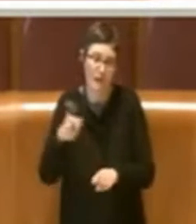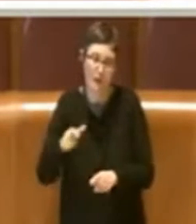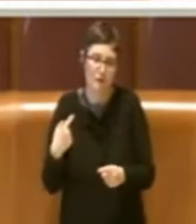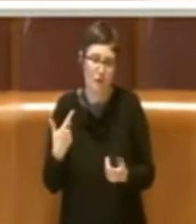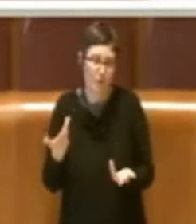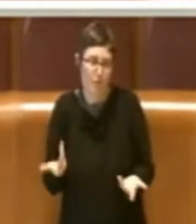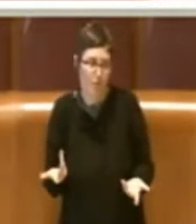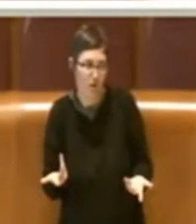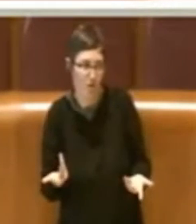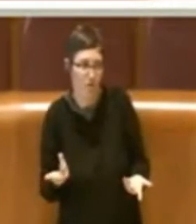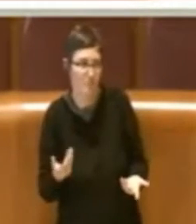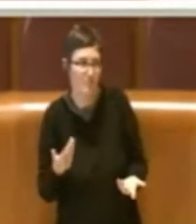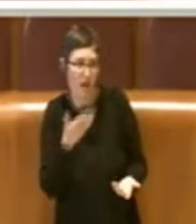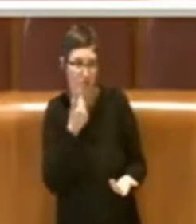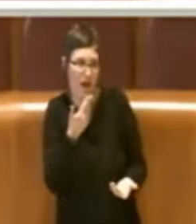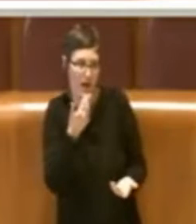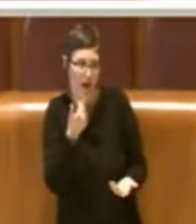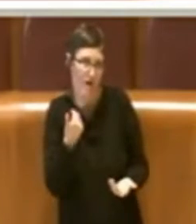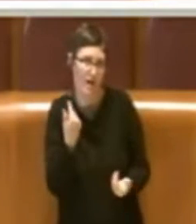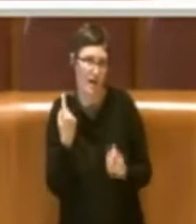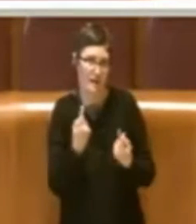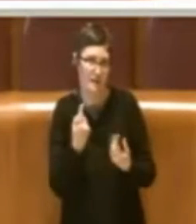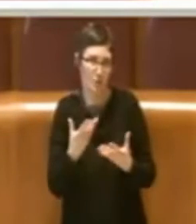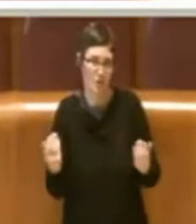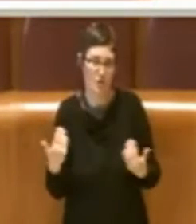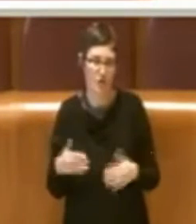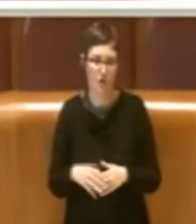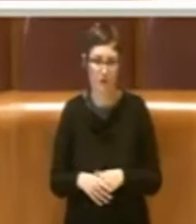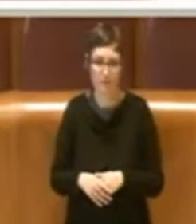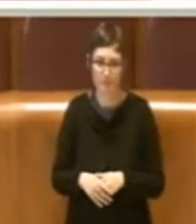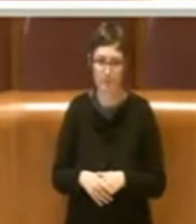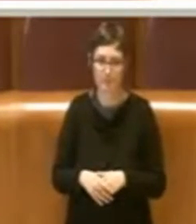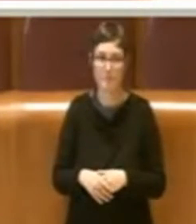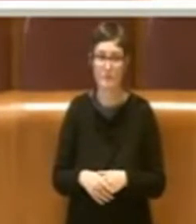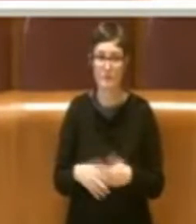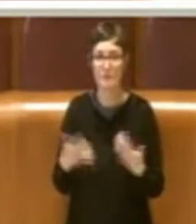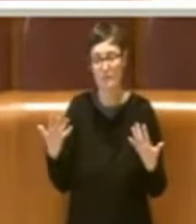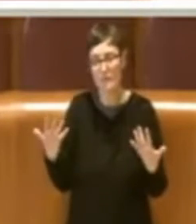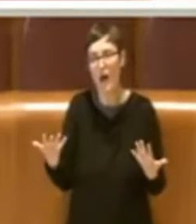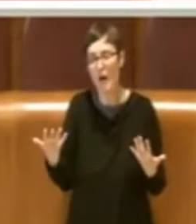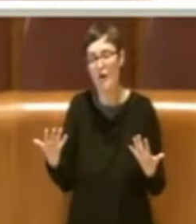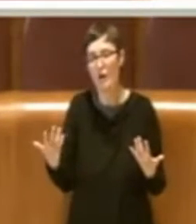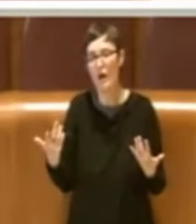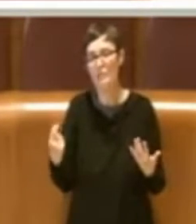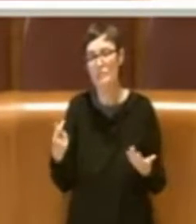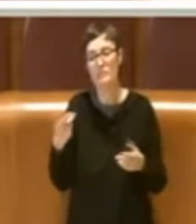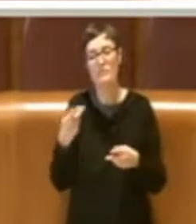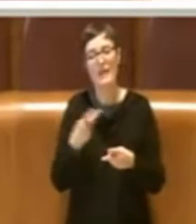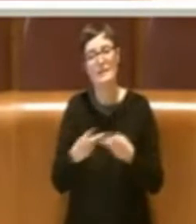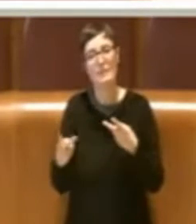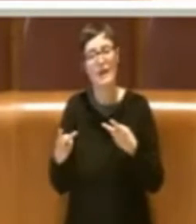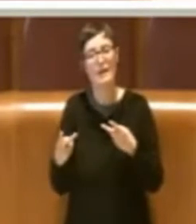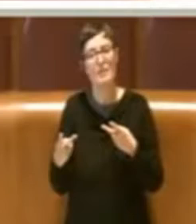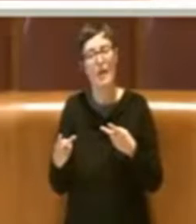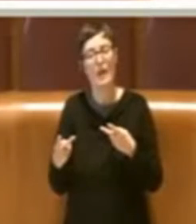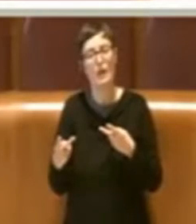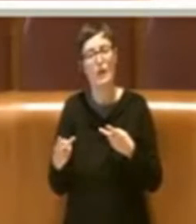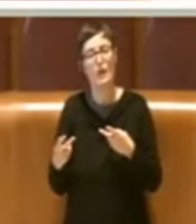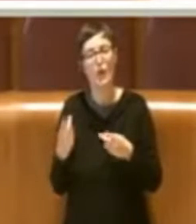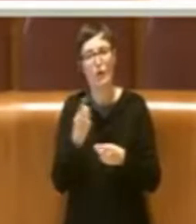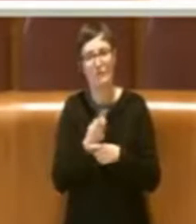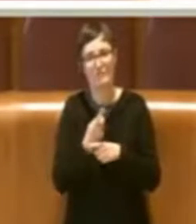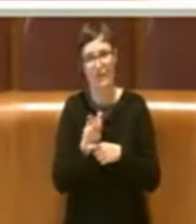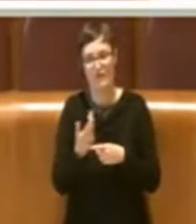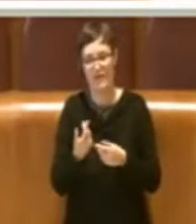risposte di questo tipo. Quindi era molto interessante evidenziare questo esperimento ma anche perché non abbiamo